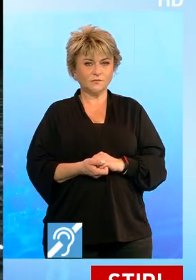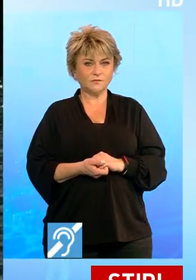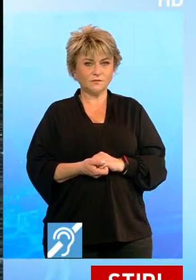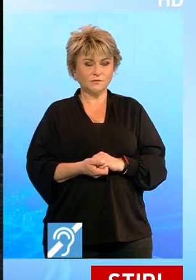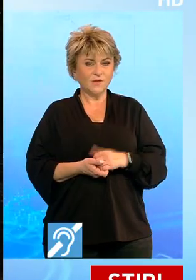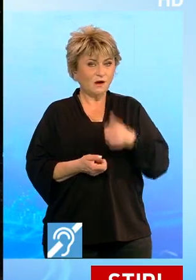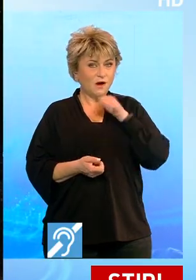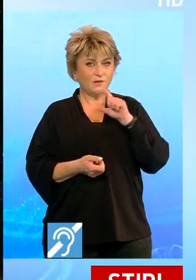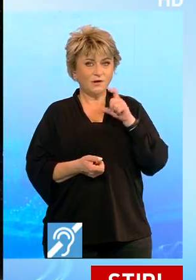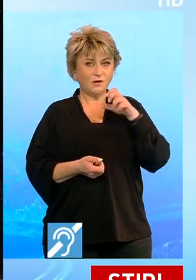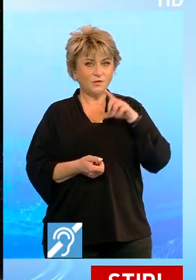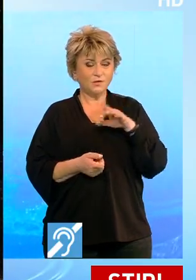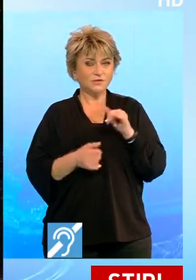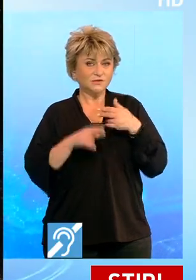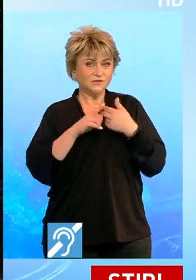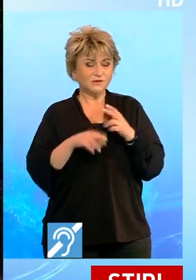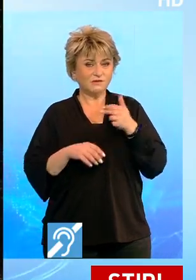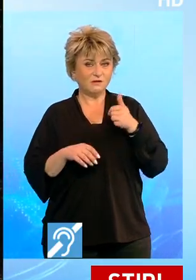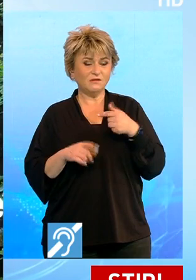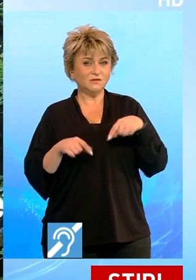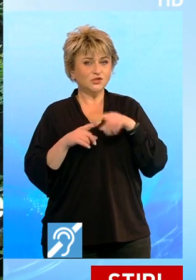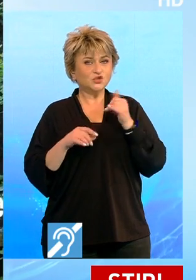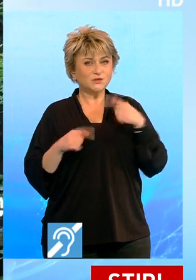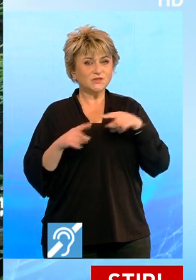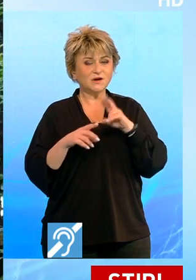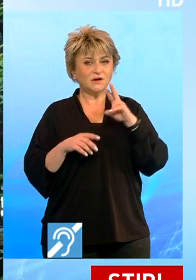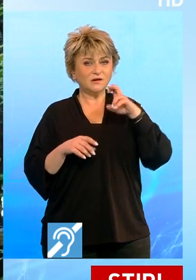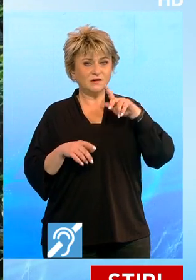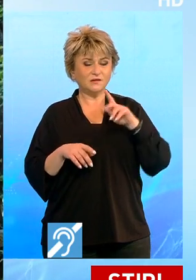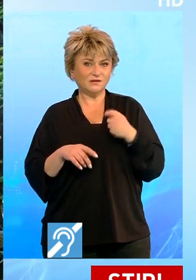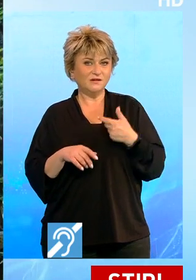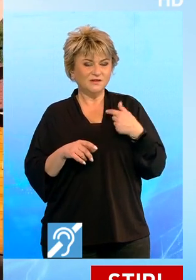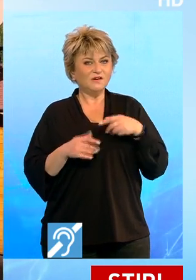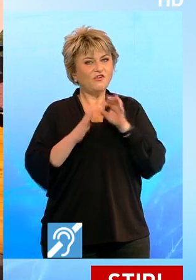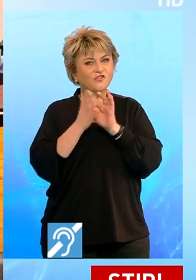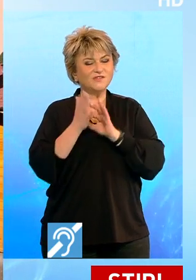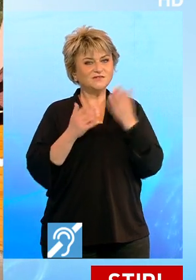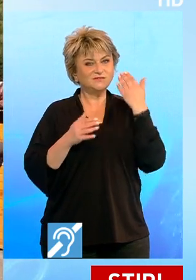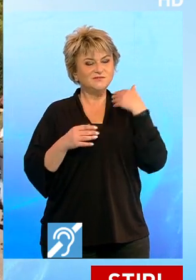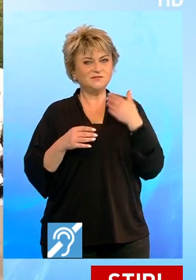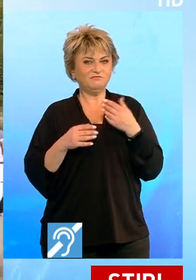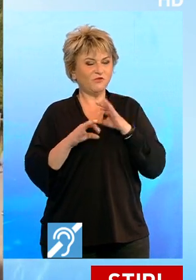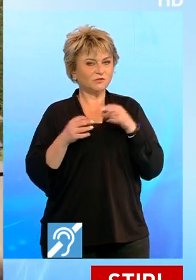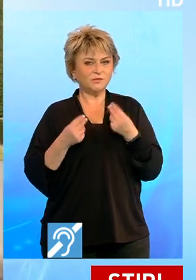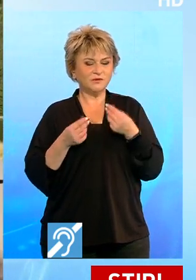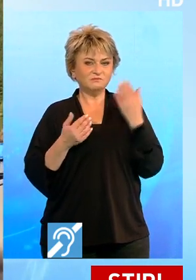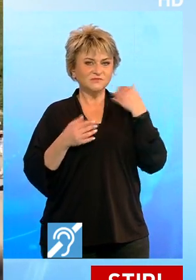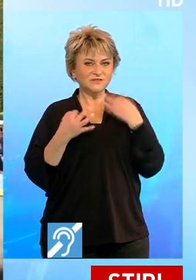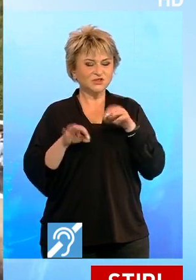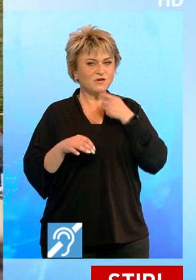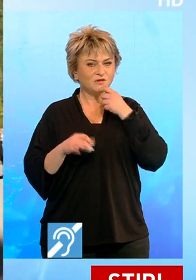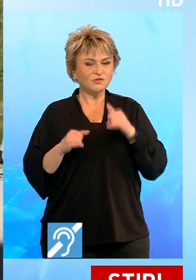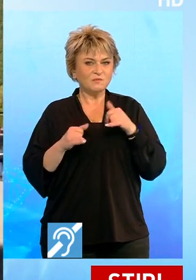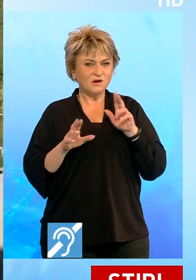Apa lacului Sfânta Ana din județul Harghita se afla în condiții foarte bune, în urmă cu 10 ani de zile. Acum a